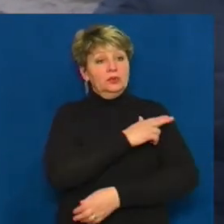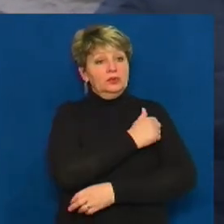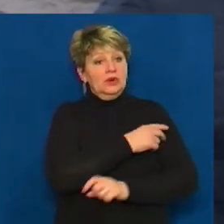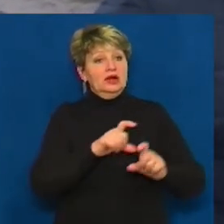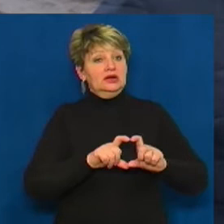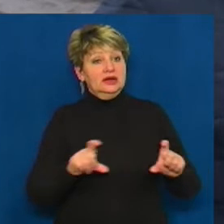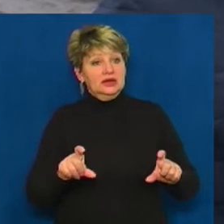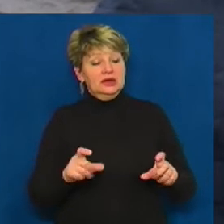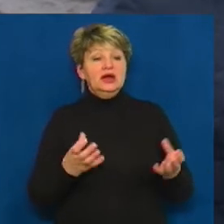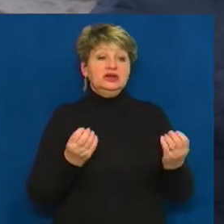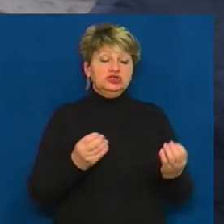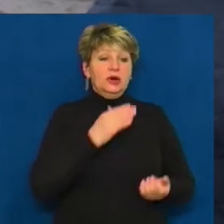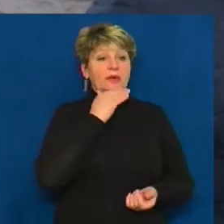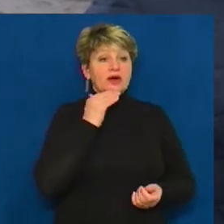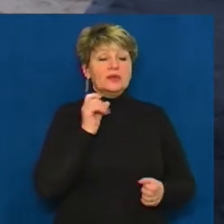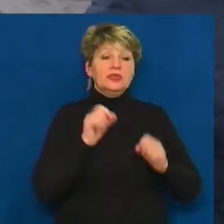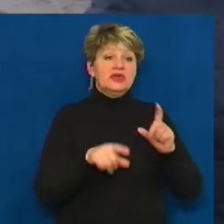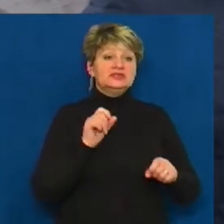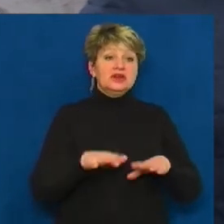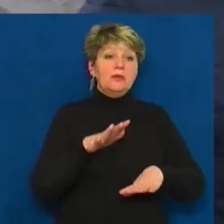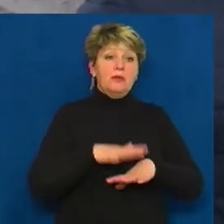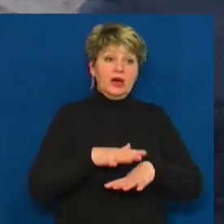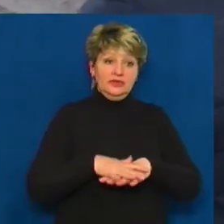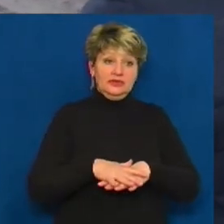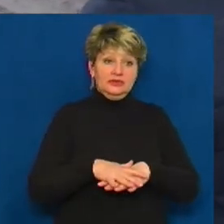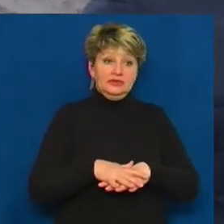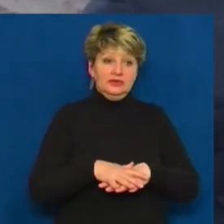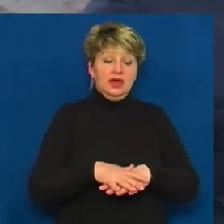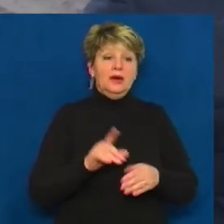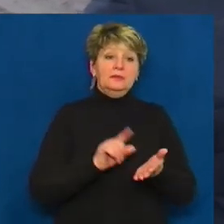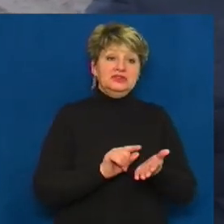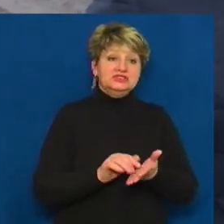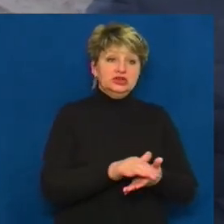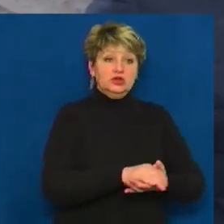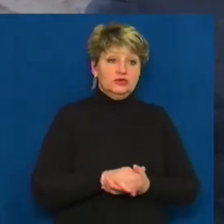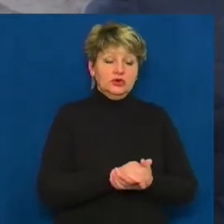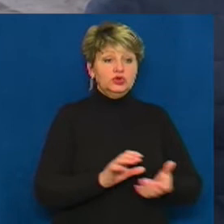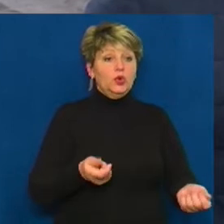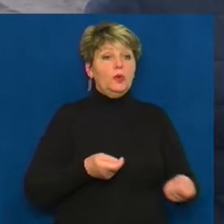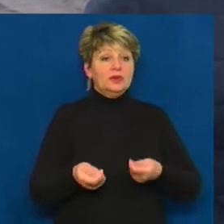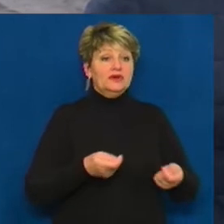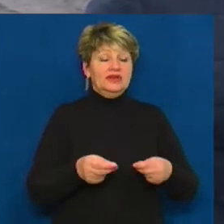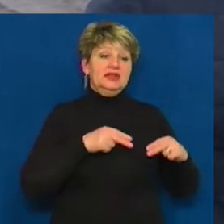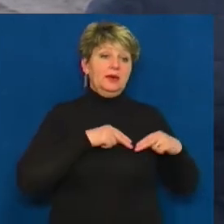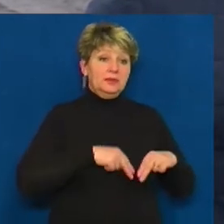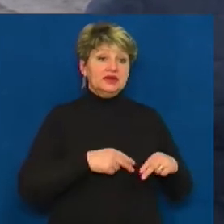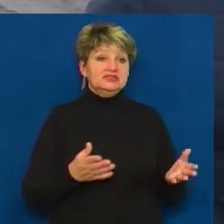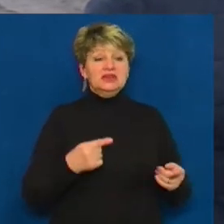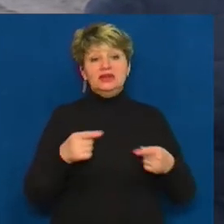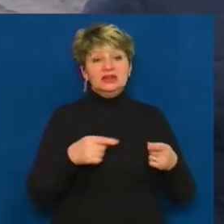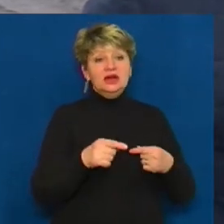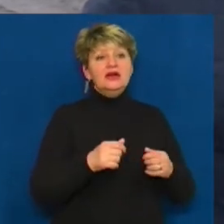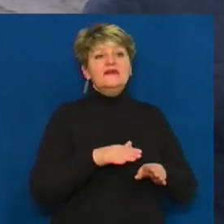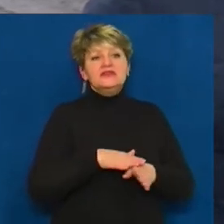Ще також багато заказів банківських установ, пенсійний фонд, управління праці, таке інше. В